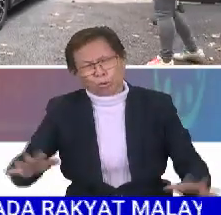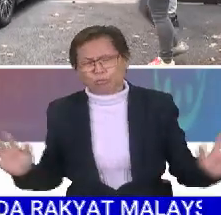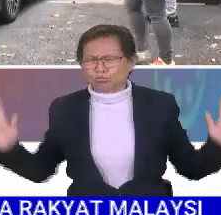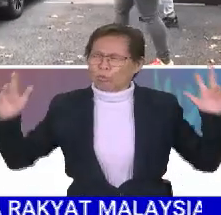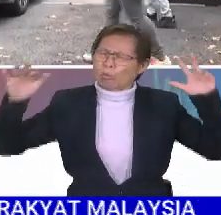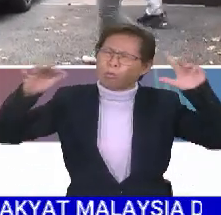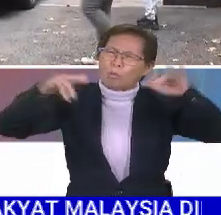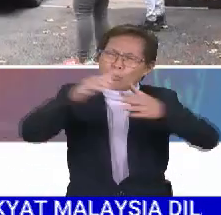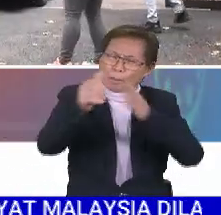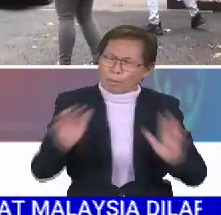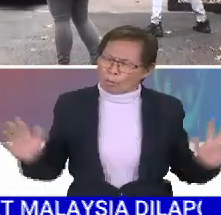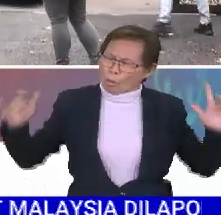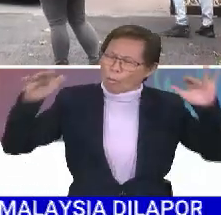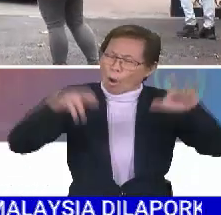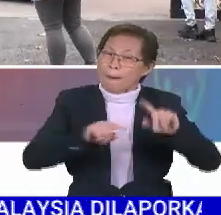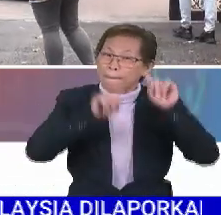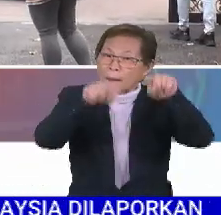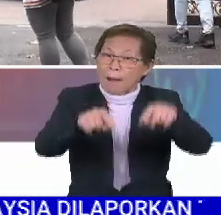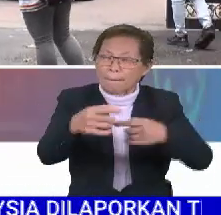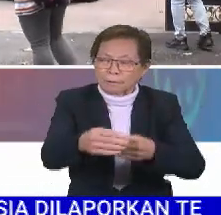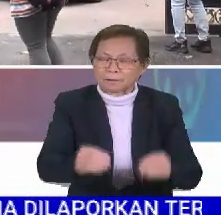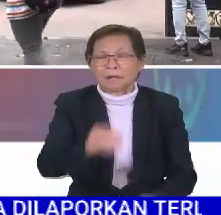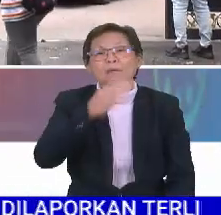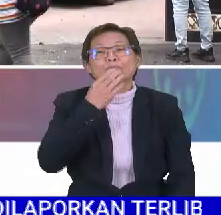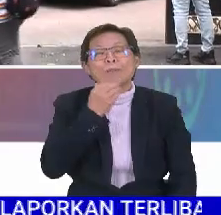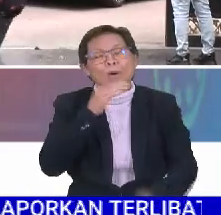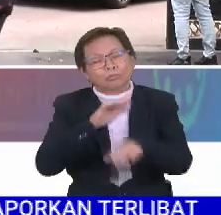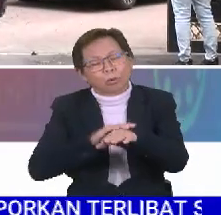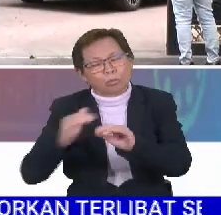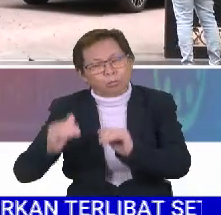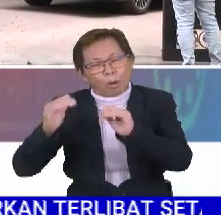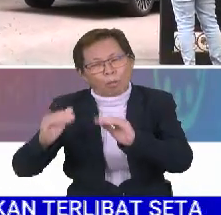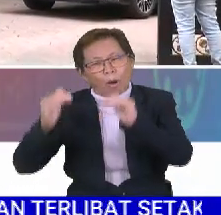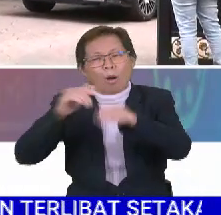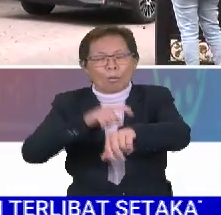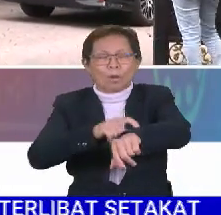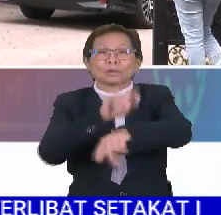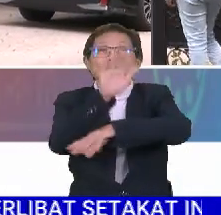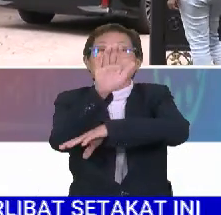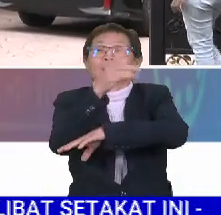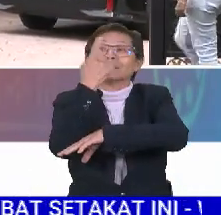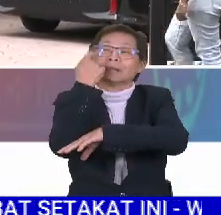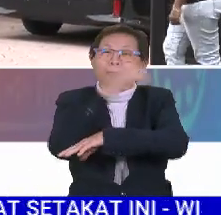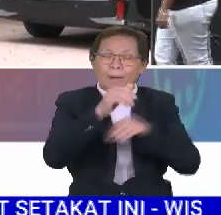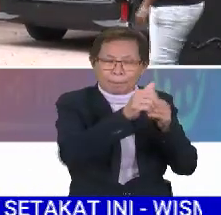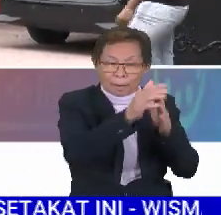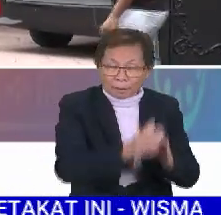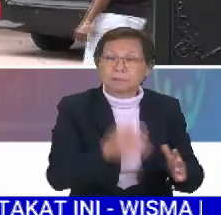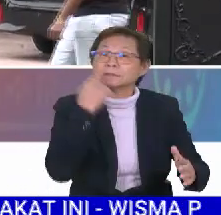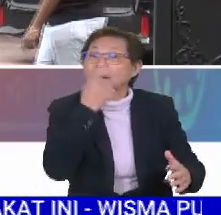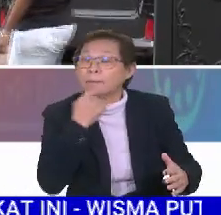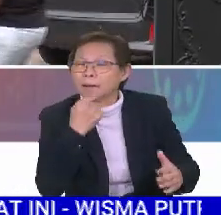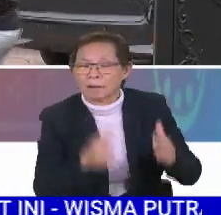berkumpul dan hadir di pejabat Dato' Sri Anwar ini secara berperingkat pada waktu tengah hari tadi. Dan antara pimpinan tersebut